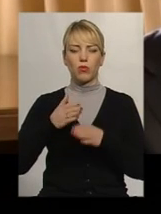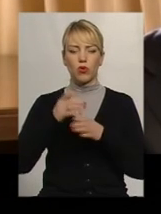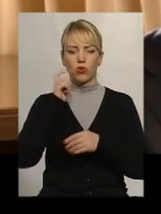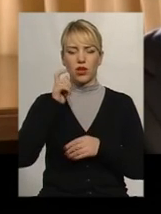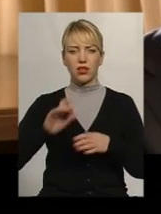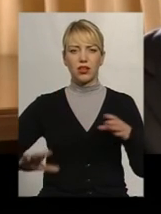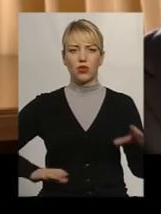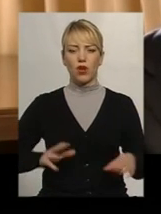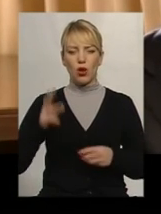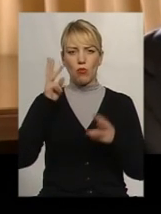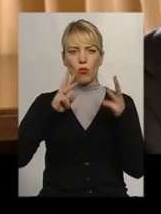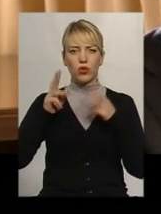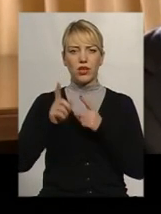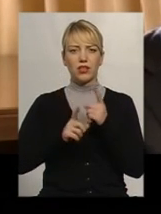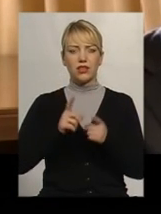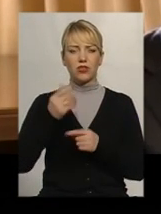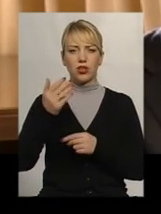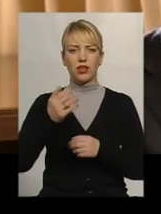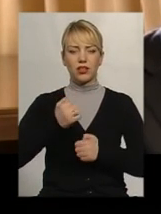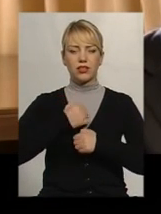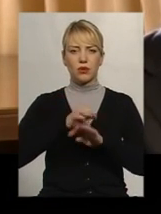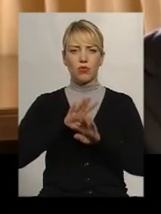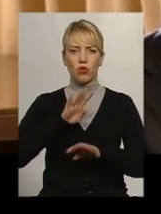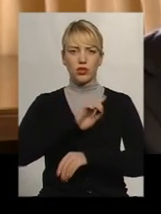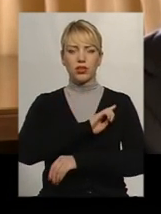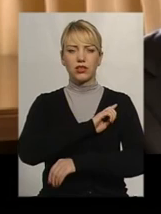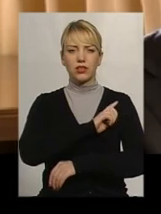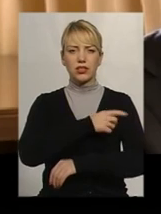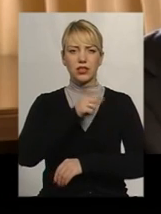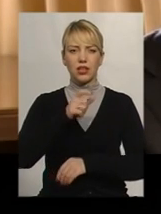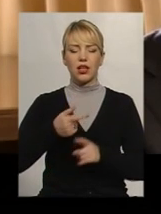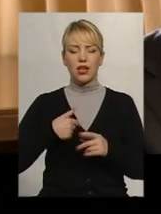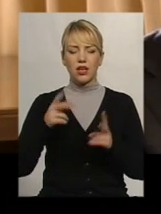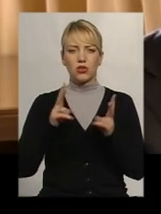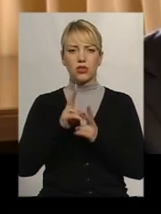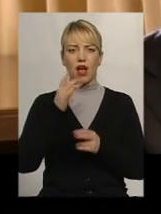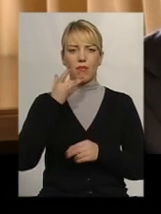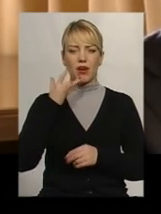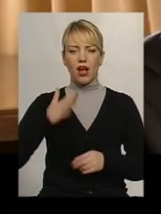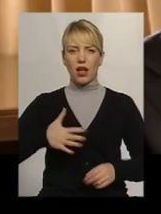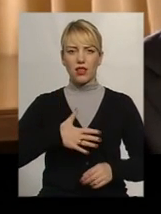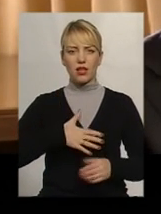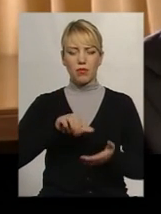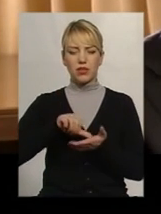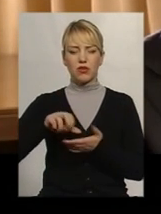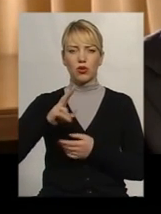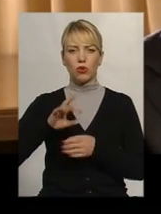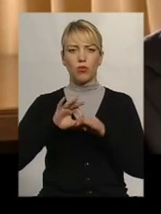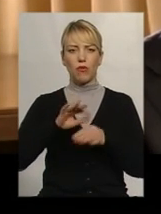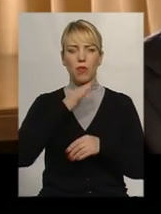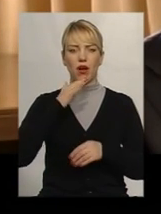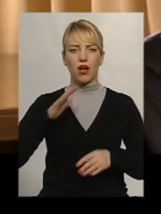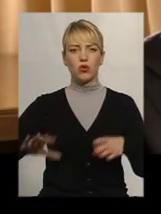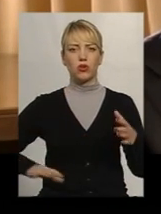модернізацією її збройних сил. Я якраз зустрічався з американськими і канадськими представниками, які проводять багато тренувань